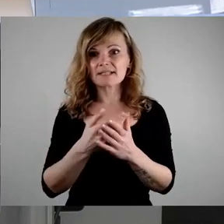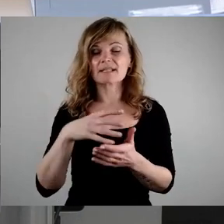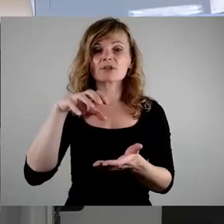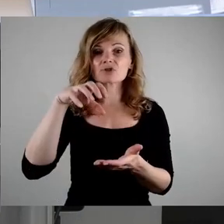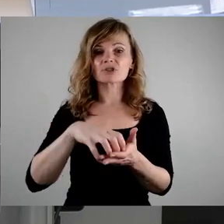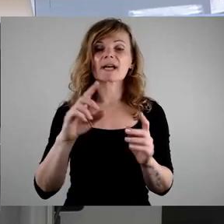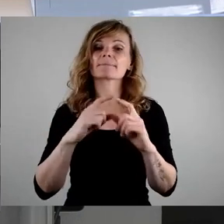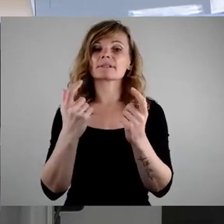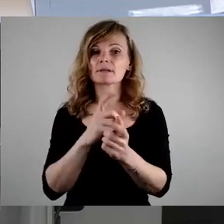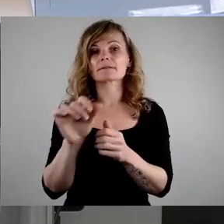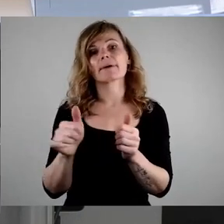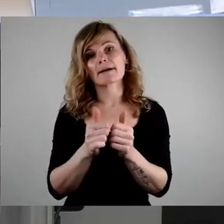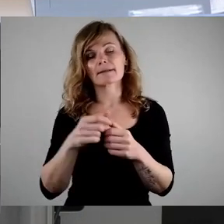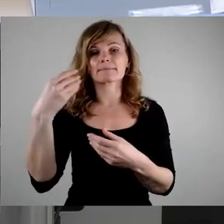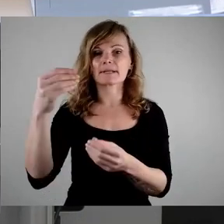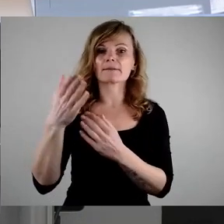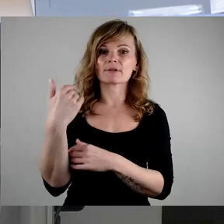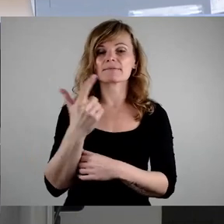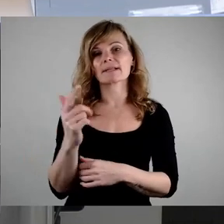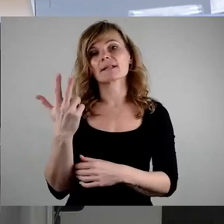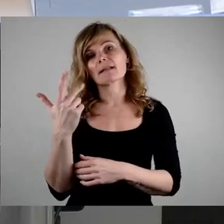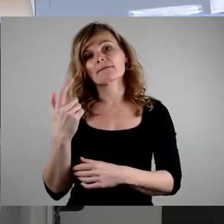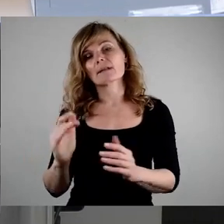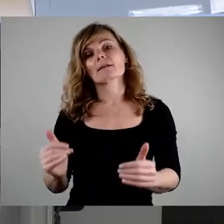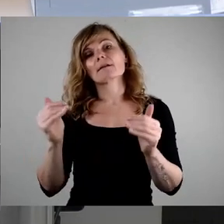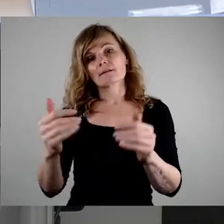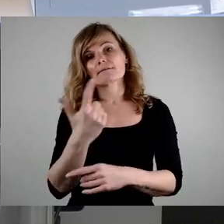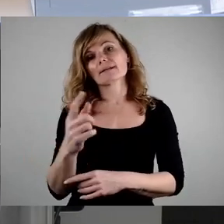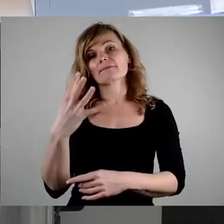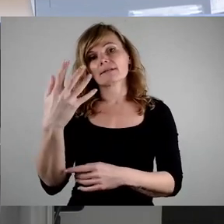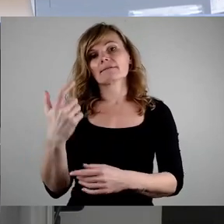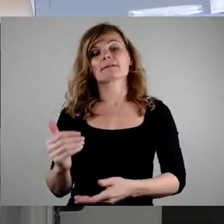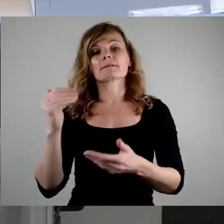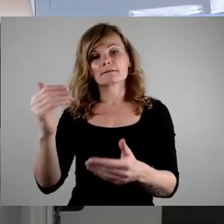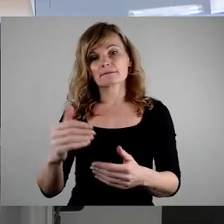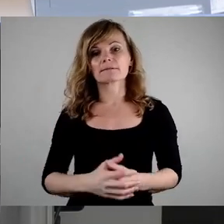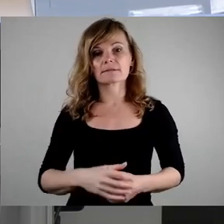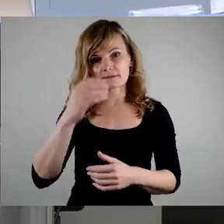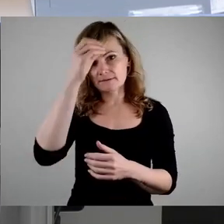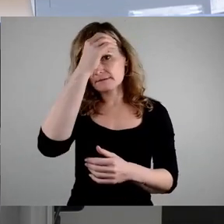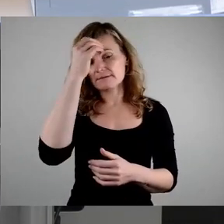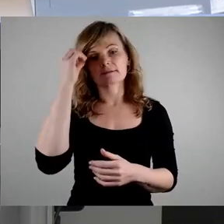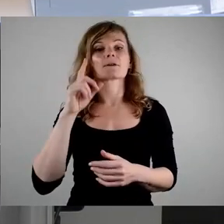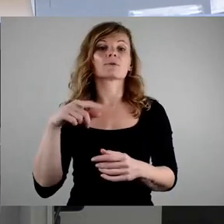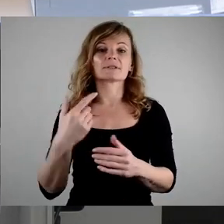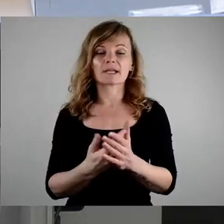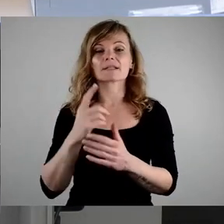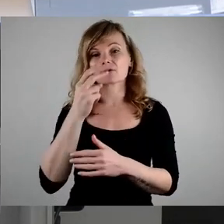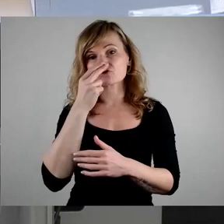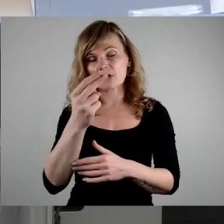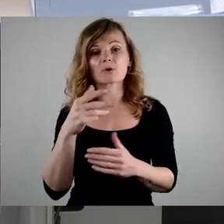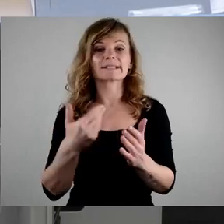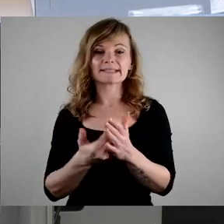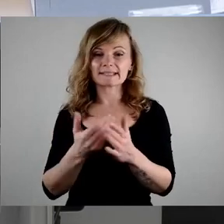diese Stadtbezirksbeiratsmittel von 2023 in das Jahr 2024 zu übertragen und auch Sorge dafür zu tragen,